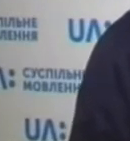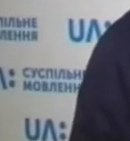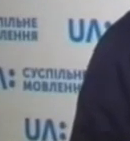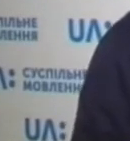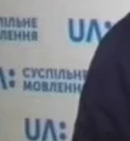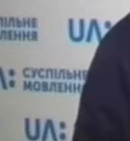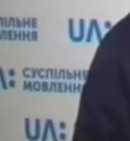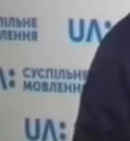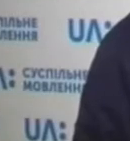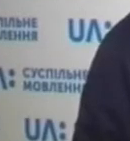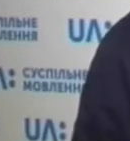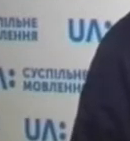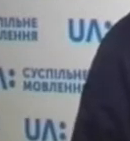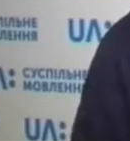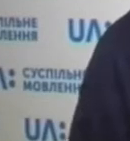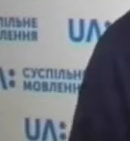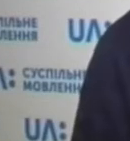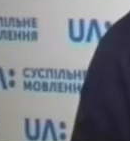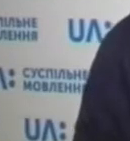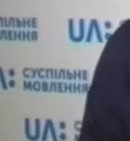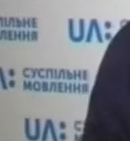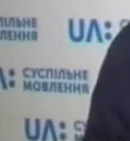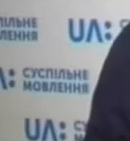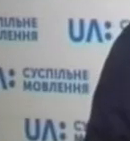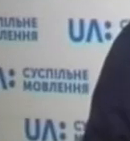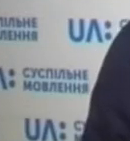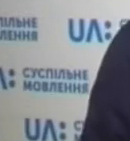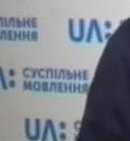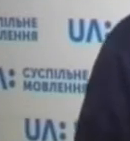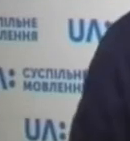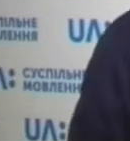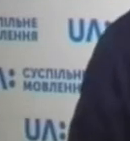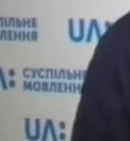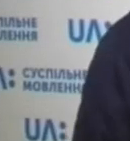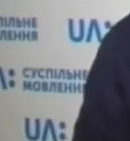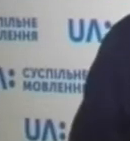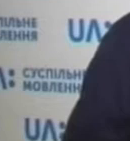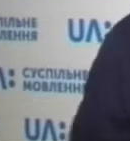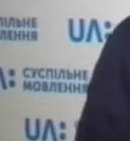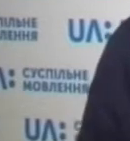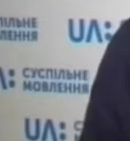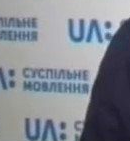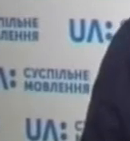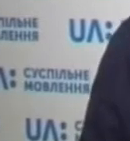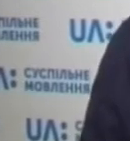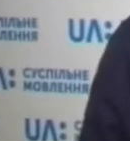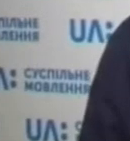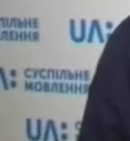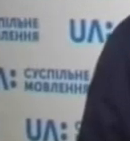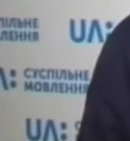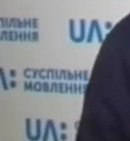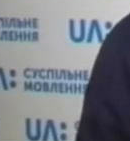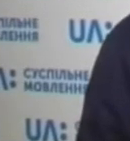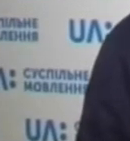негативно, оскільки ми побачили, де брали активну участь за слідкуванням за виборами, наприклад, у БІЛІ,